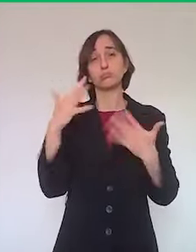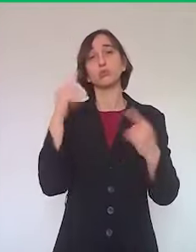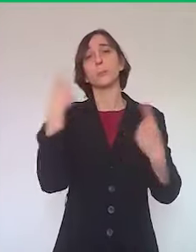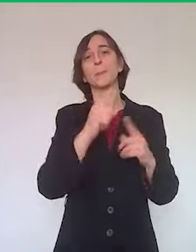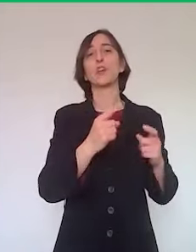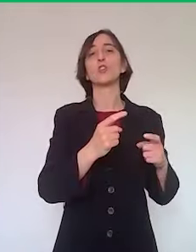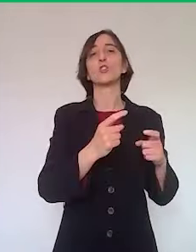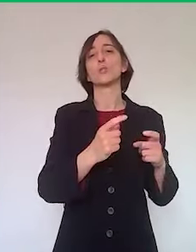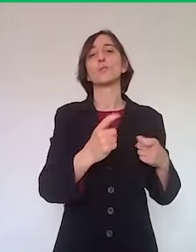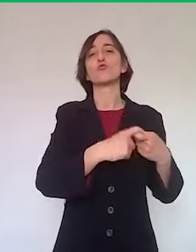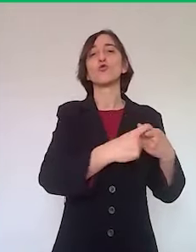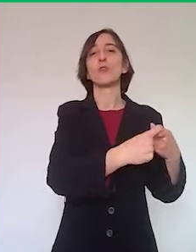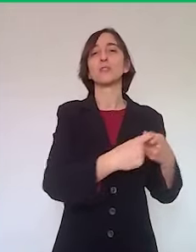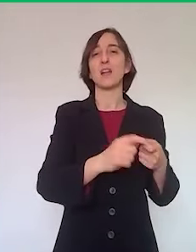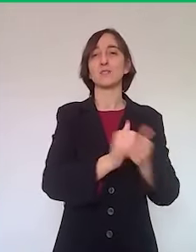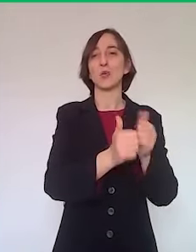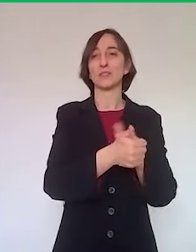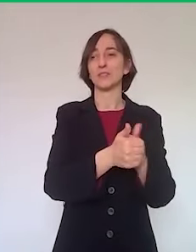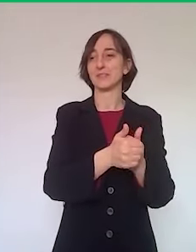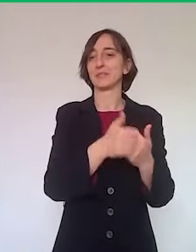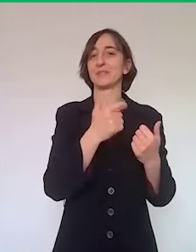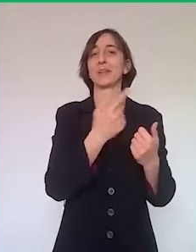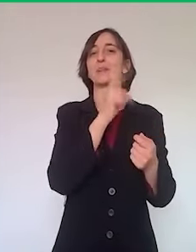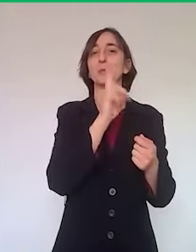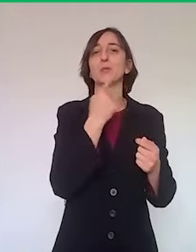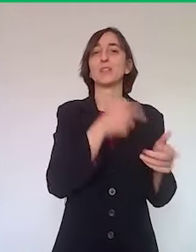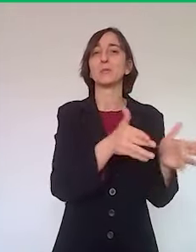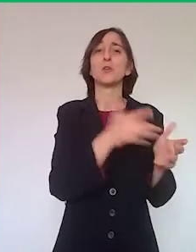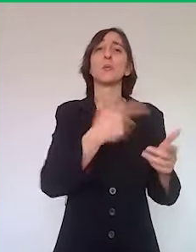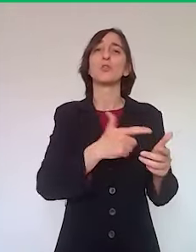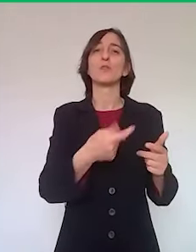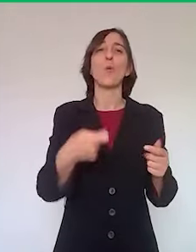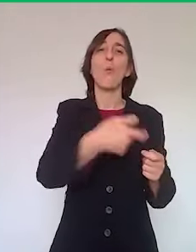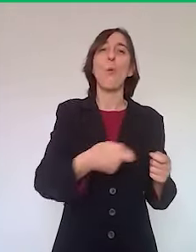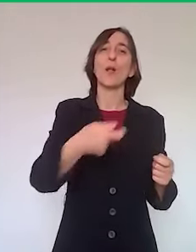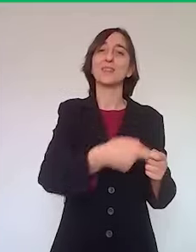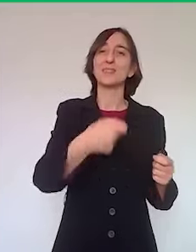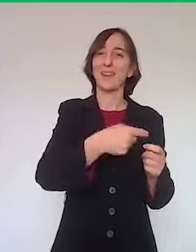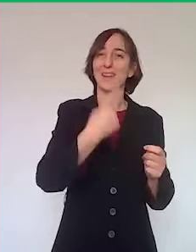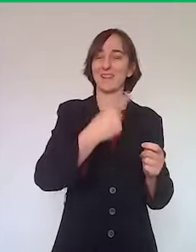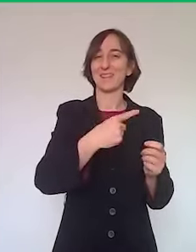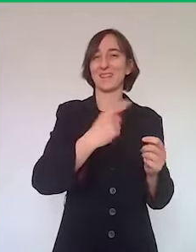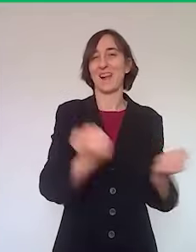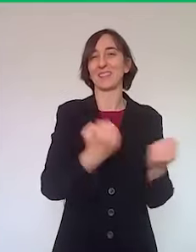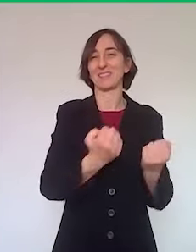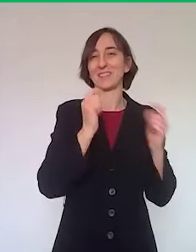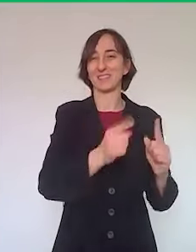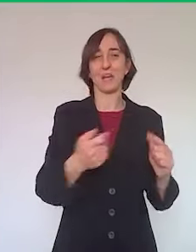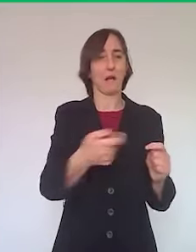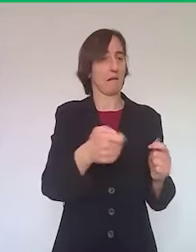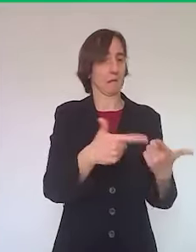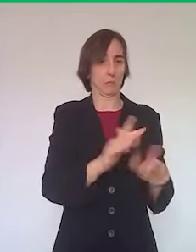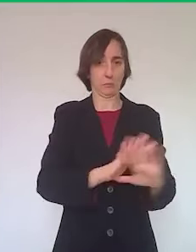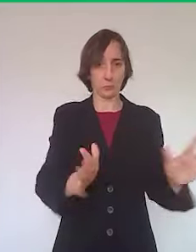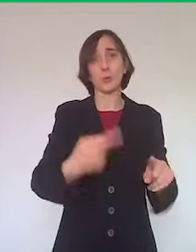non hanno più le quote di iscrizione da parte dei ragazzi o delle persone che svolgevano l'attività e al tempo stesso non riescono nemmeno più a